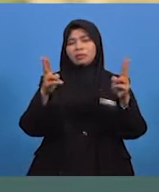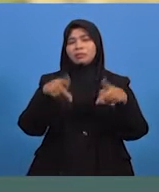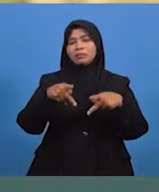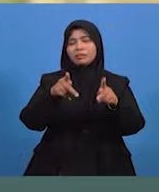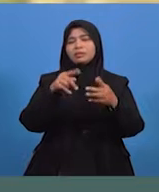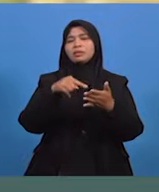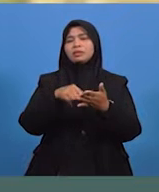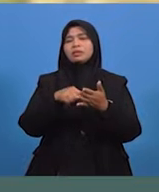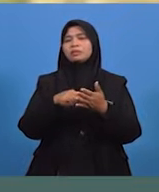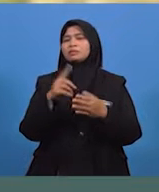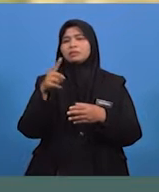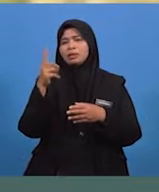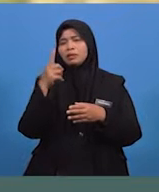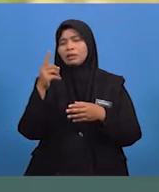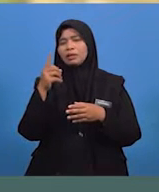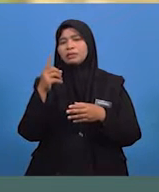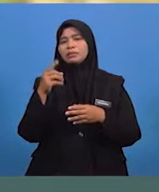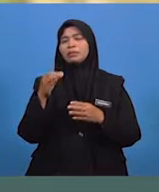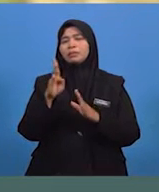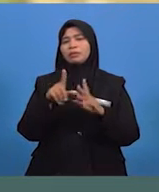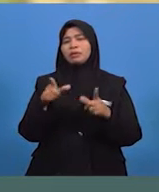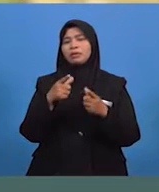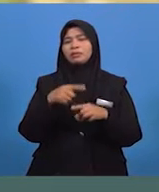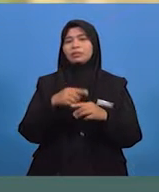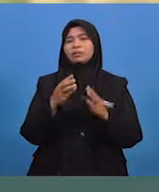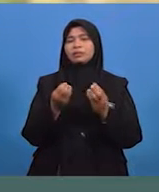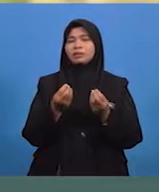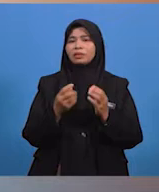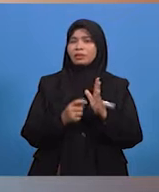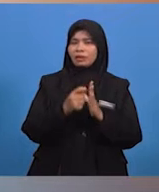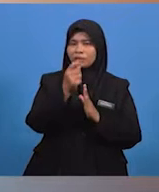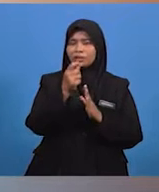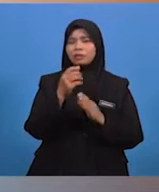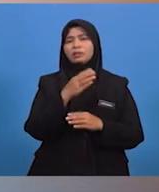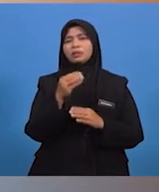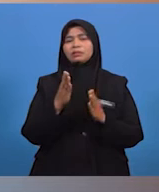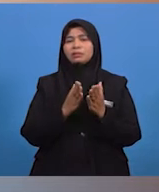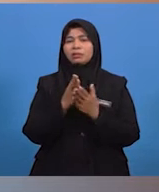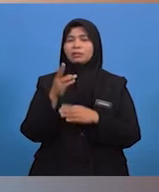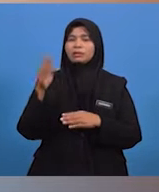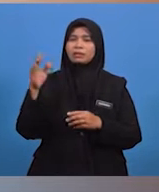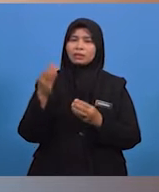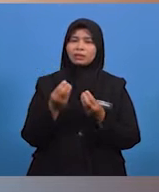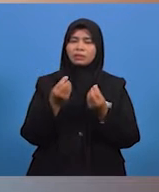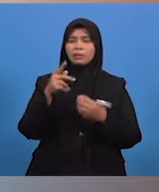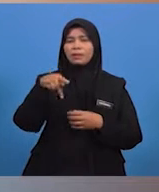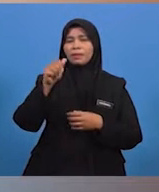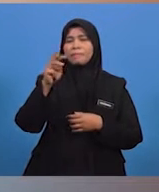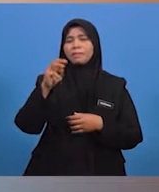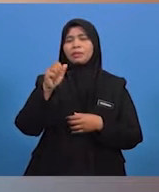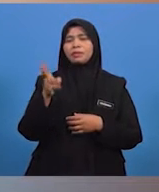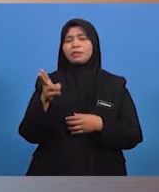kerap bermula di kawasan tanah tinggi dan mengalir laju ke tanah pamah. Aliran lumpur